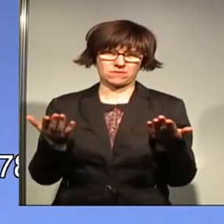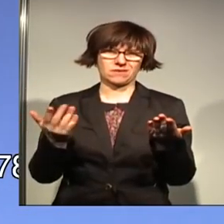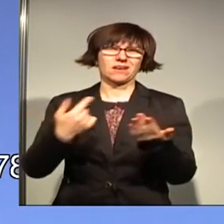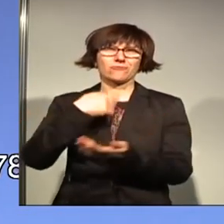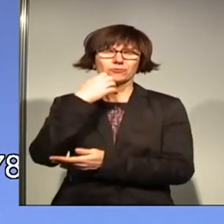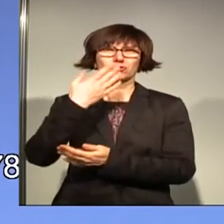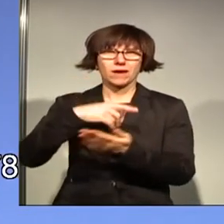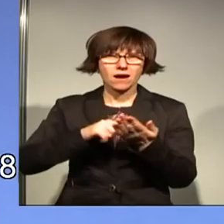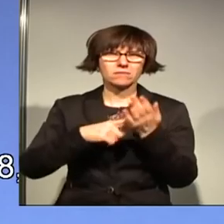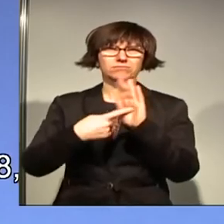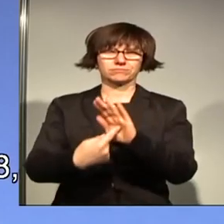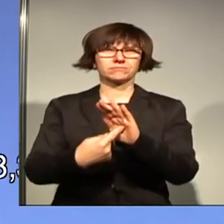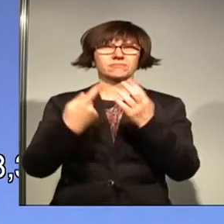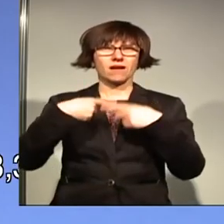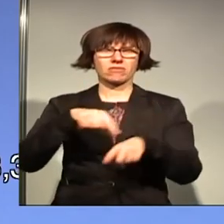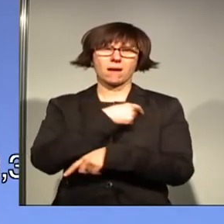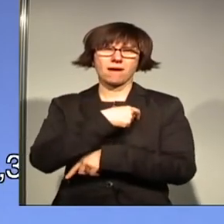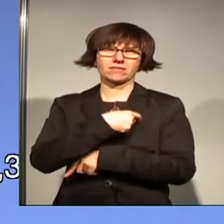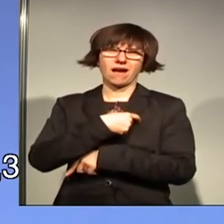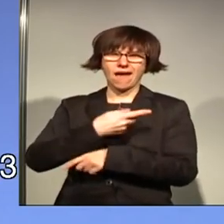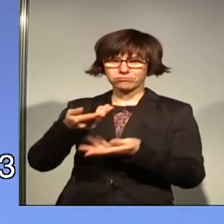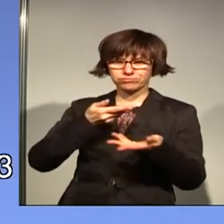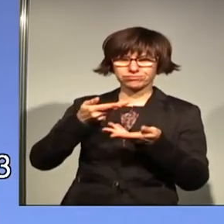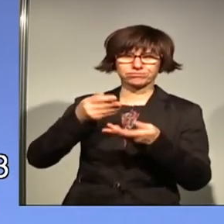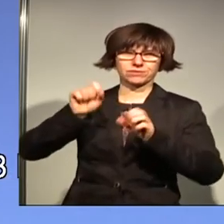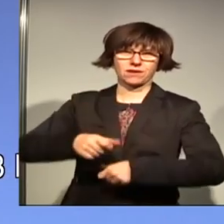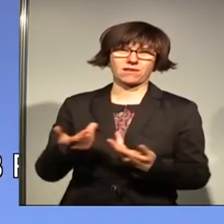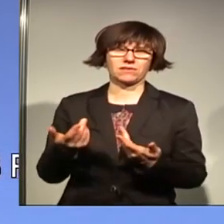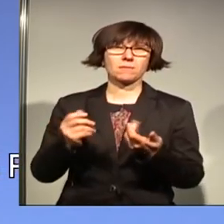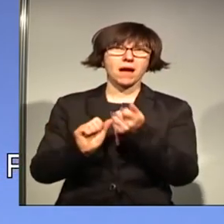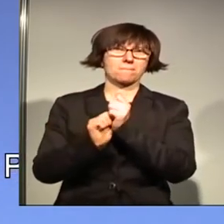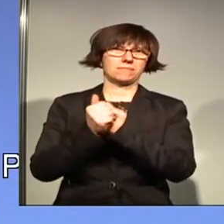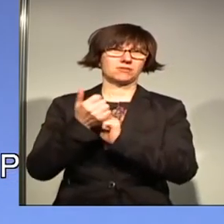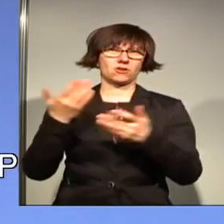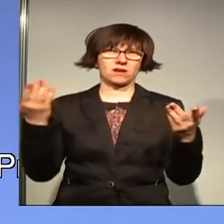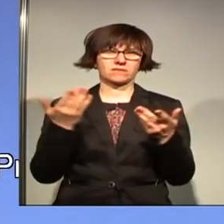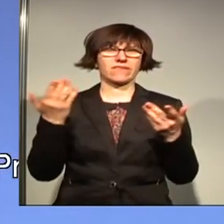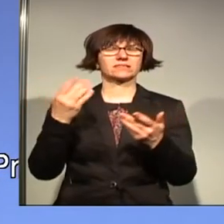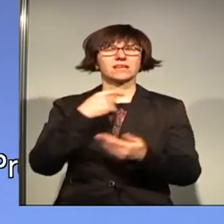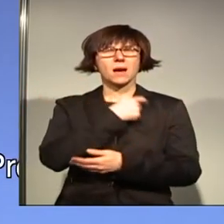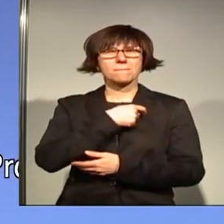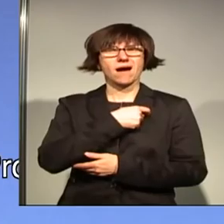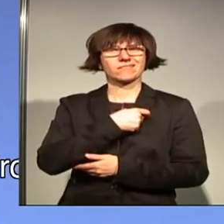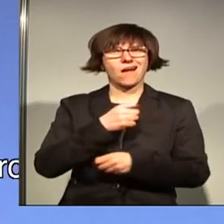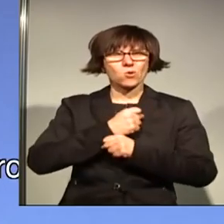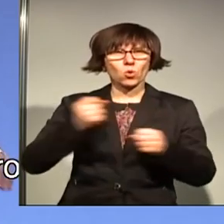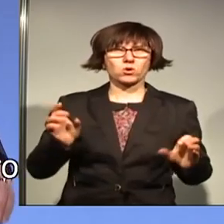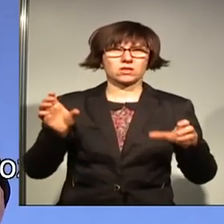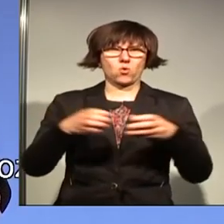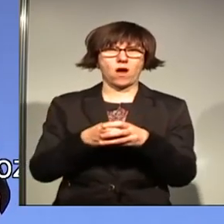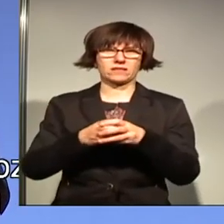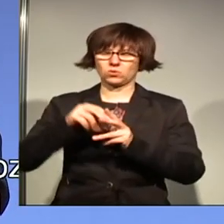deutlich machen, dass wir auch mit anderen Parteien ins Gespräch gehen. Aber insbesondere auch, dass die Parteien der Großen Koalition sehr